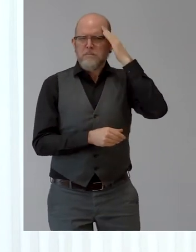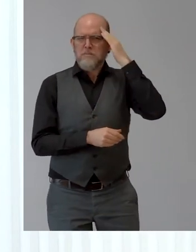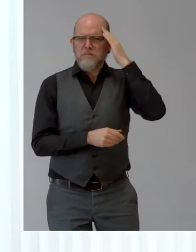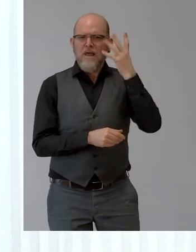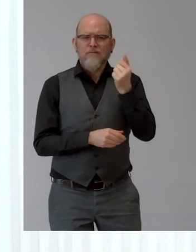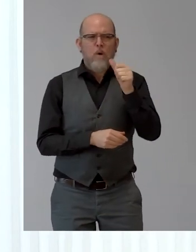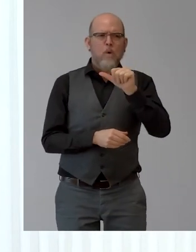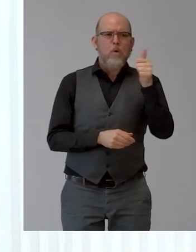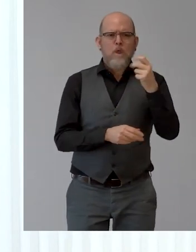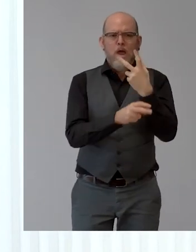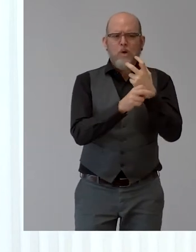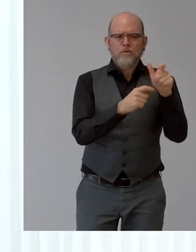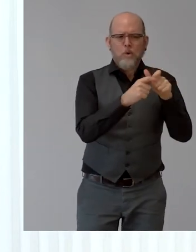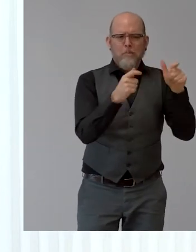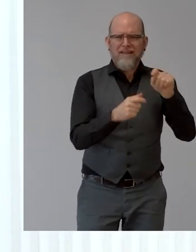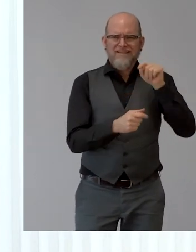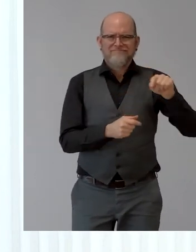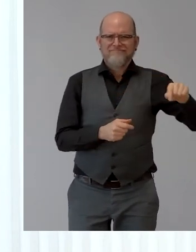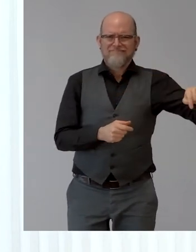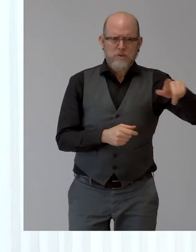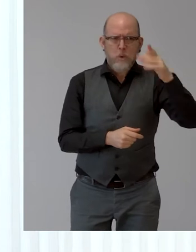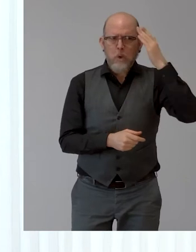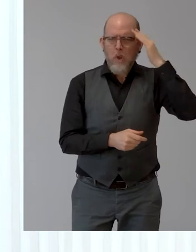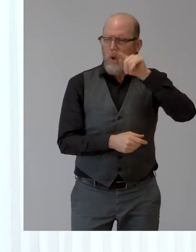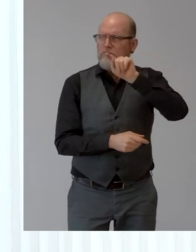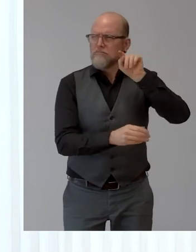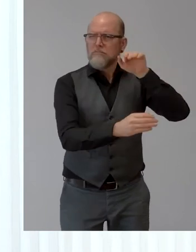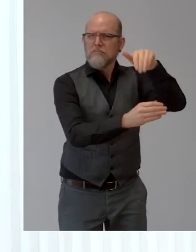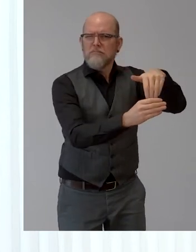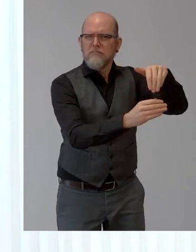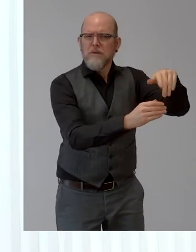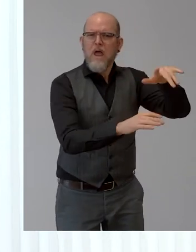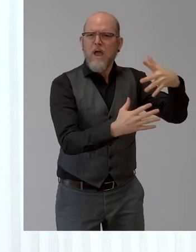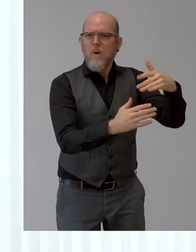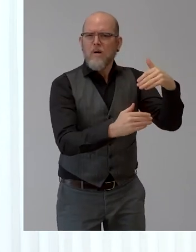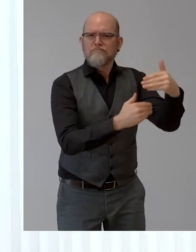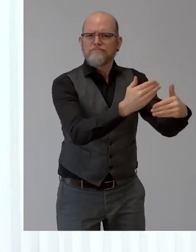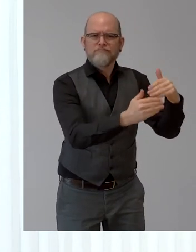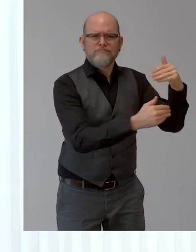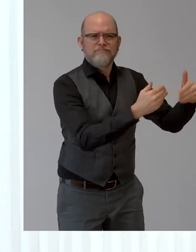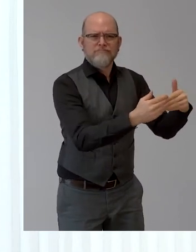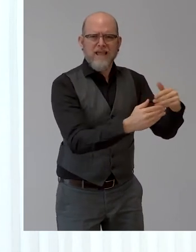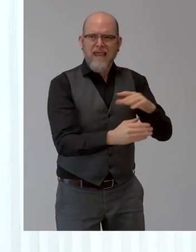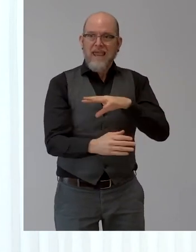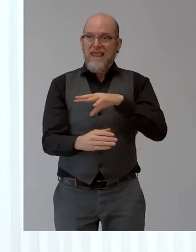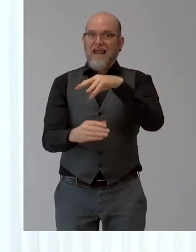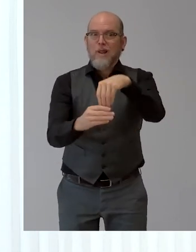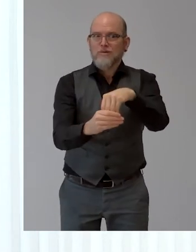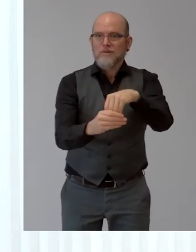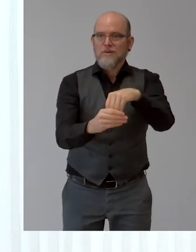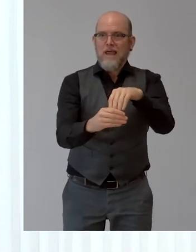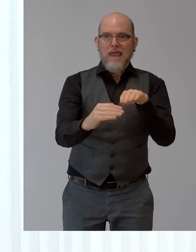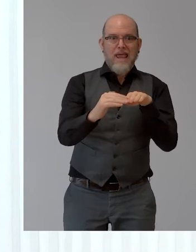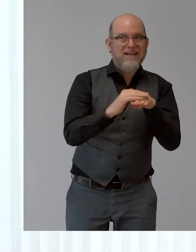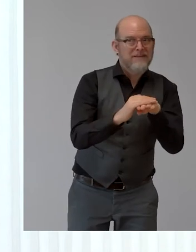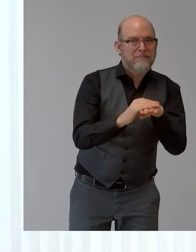You know what's going on in other companies when it comes to inclusion and accessibility. What would you say?